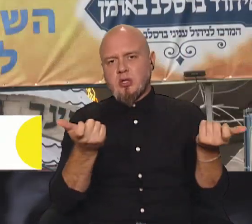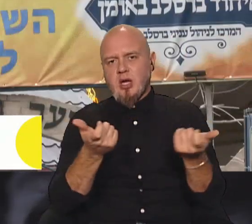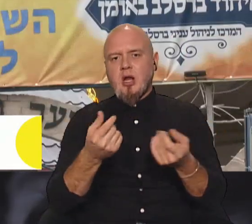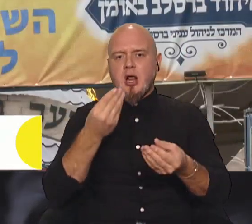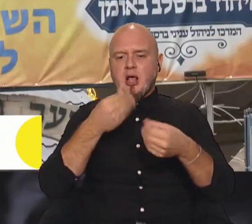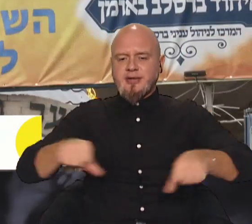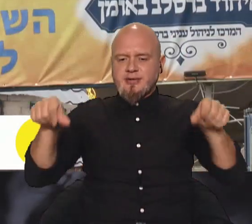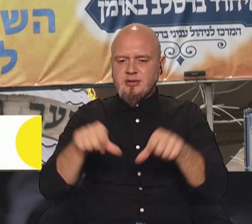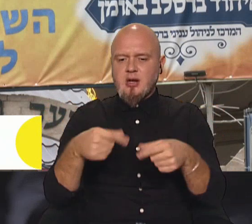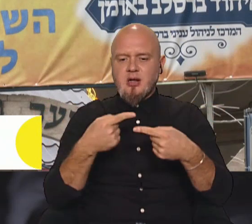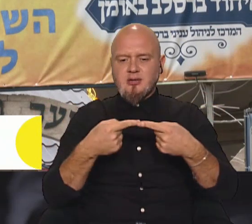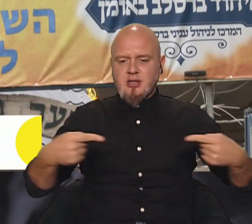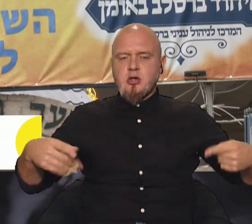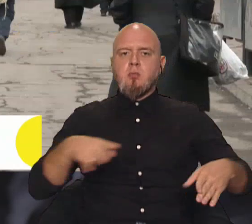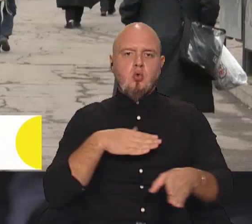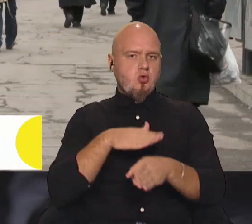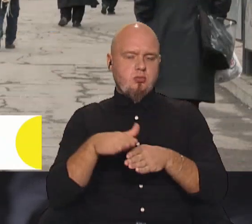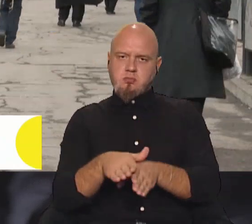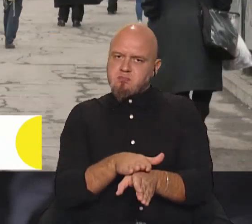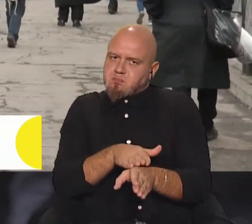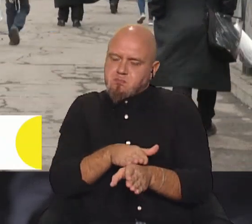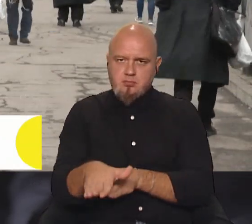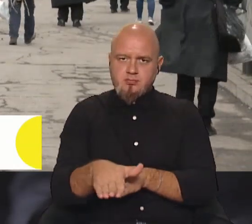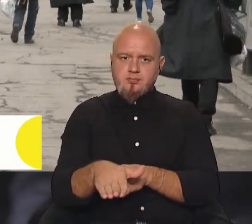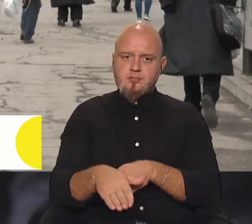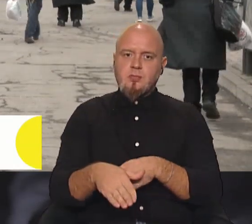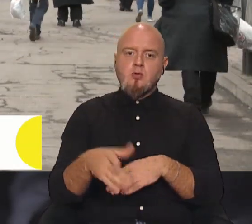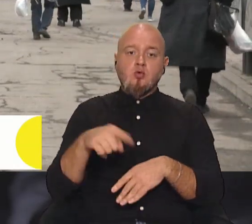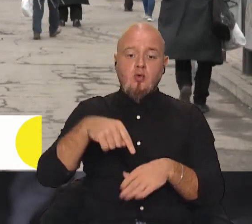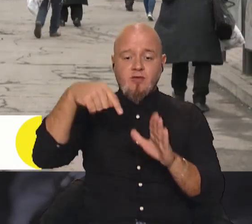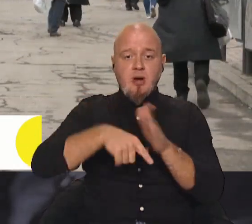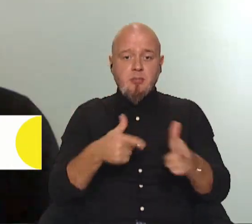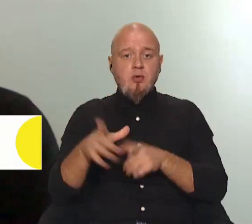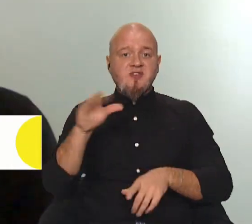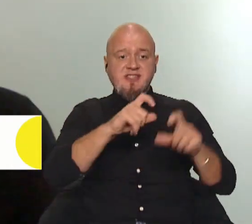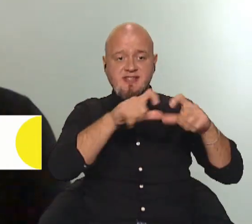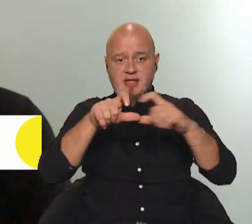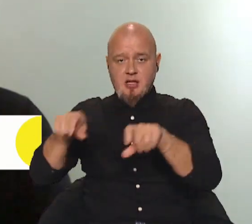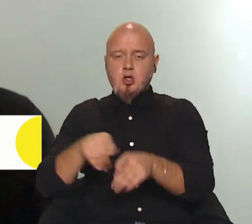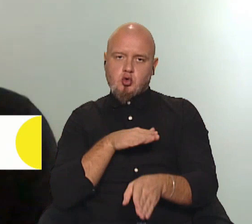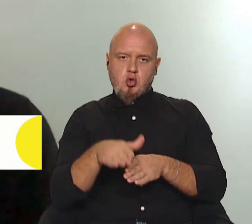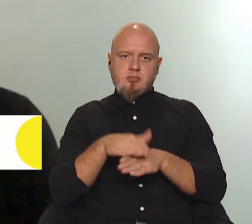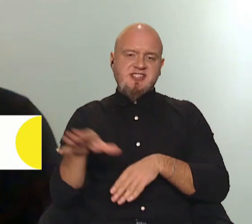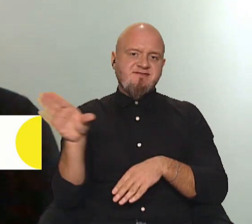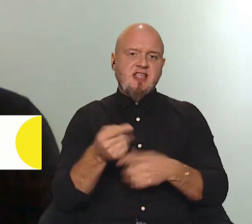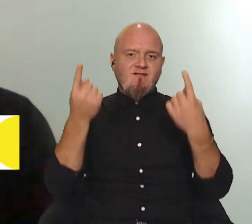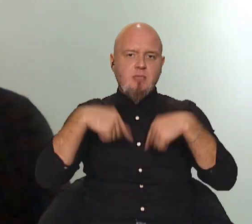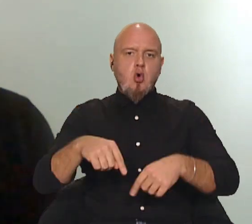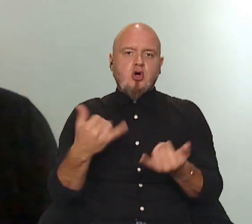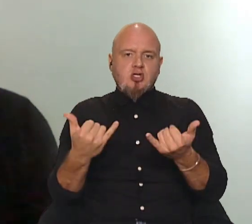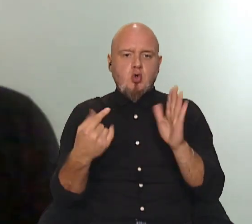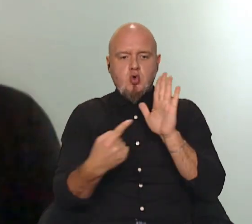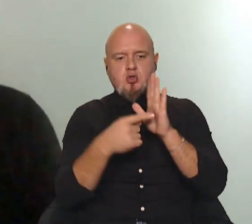їдальнях та інше було дотримано абсолютно. Тому що в рамках підготовки усі заклади дотримувалися усіх вимог чинного